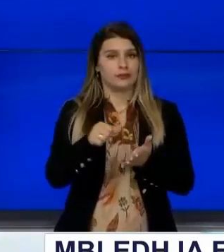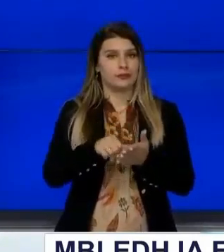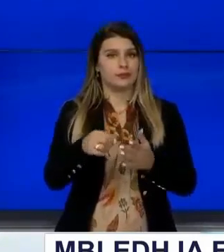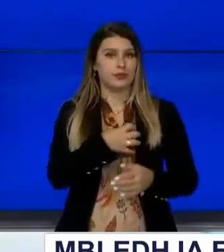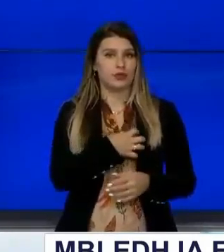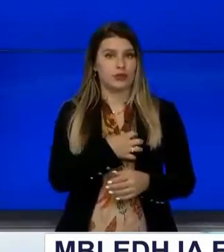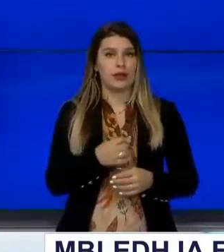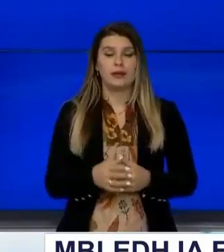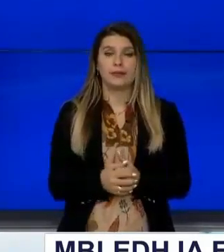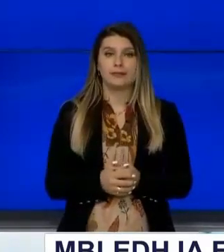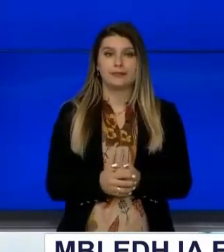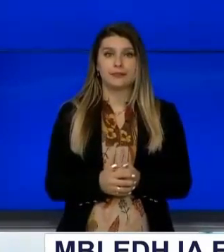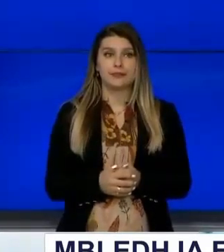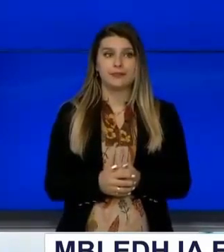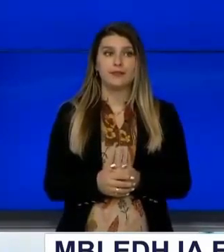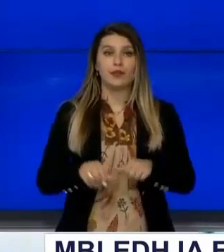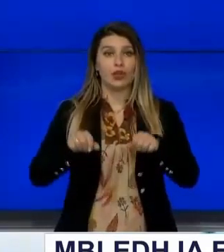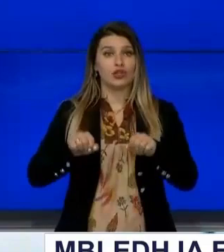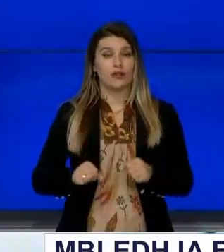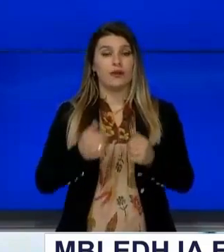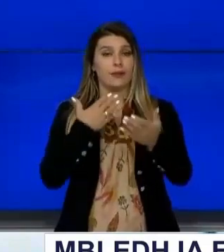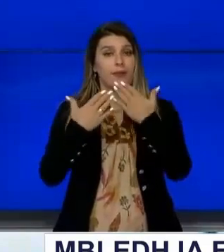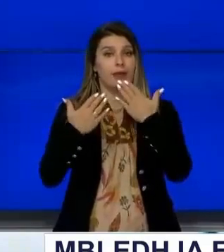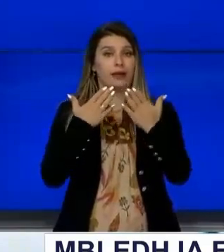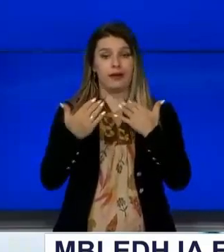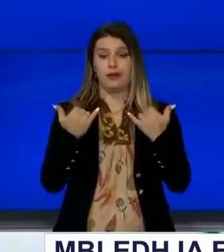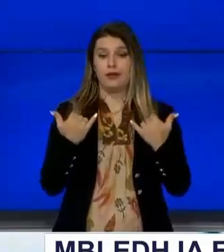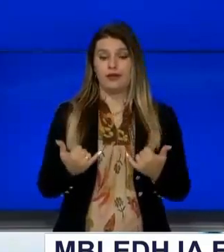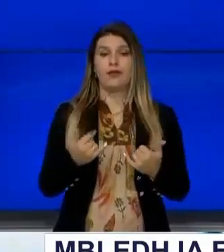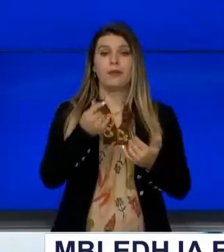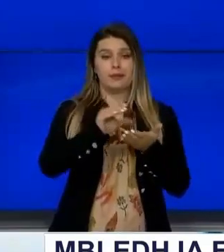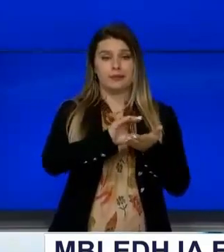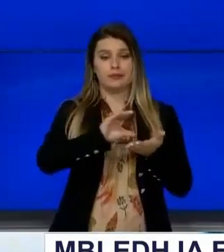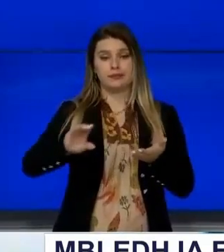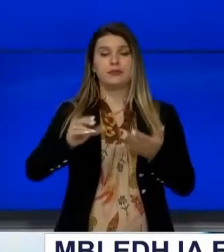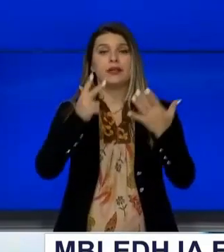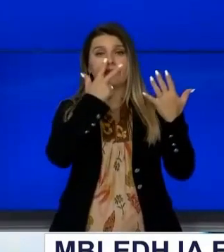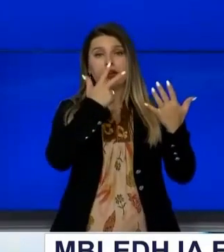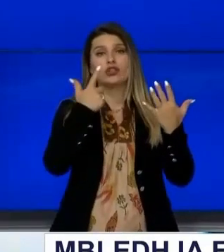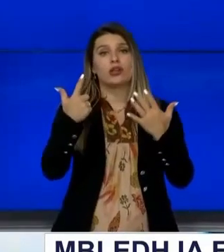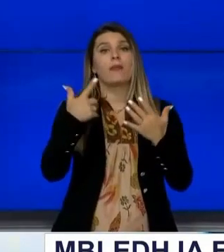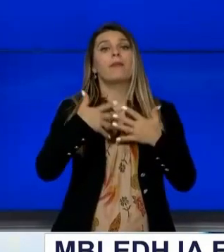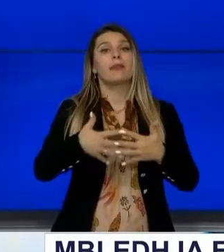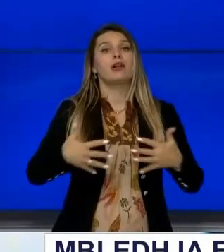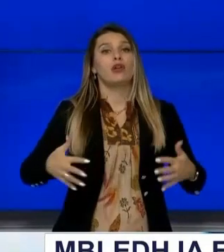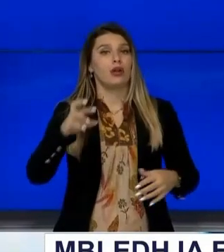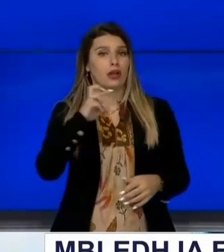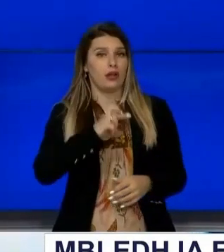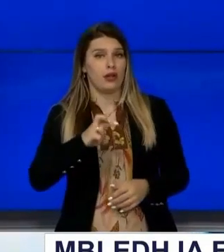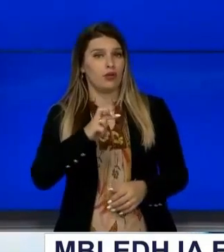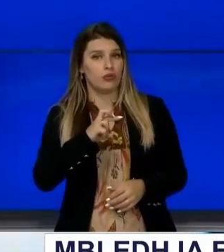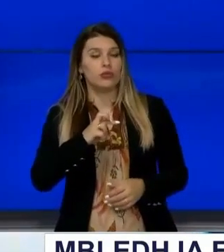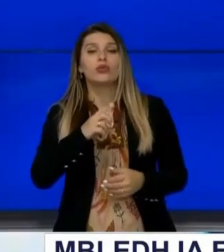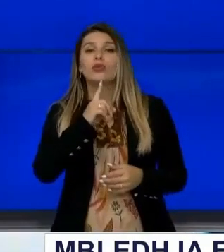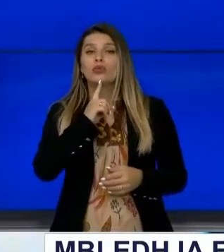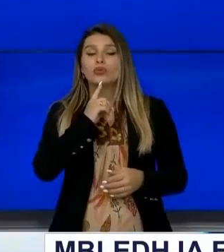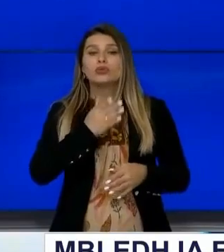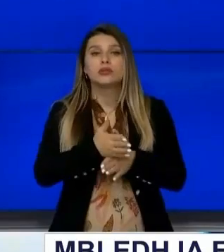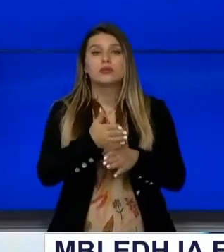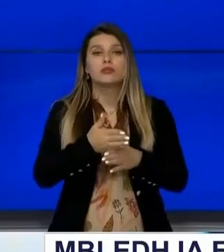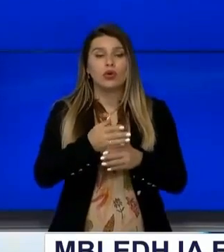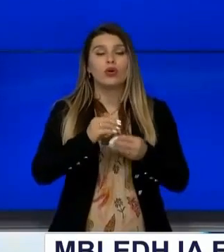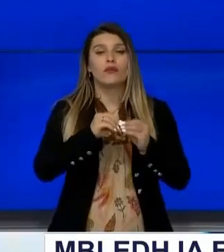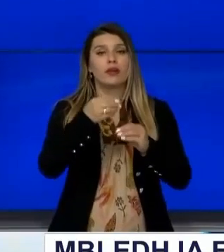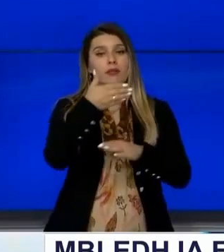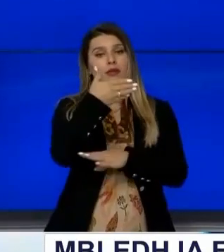Qeveria Kosovës në mbledhje në mbajtur ka ndar një fond prej 87 milion euro është në mbështetje të cytotarve dhe bizneseve